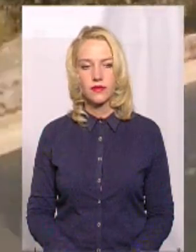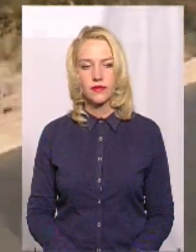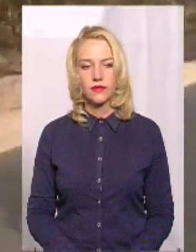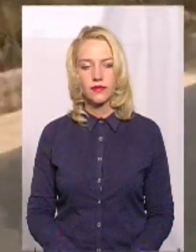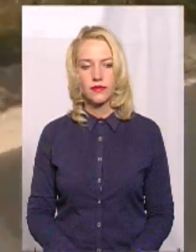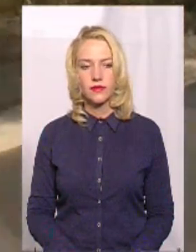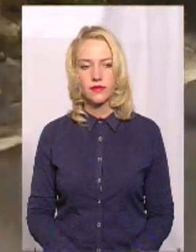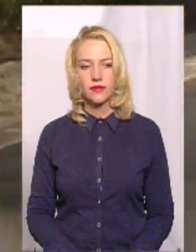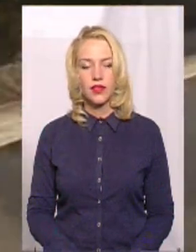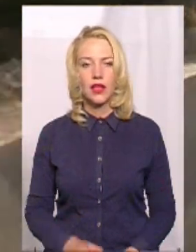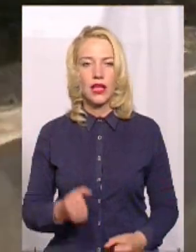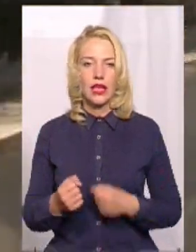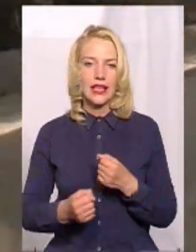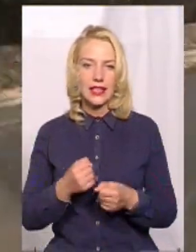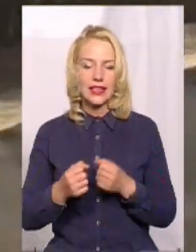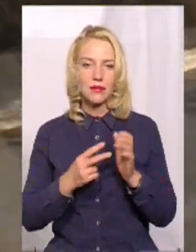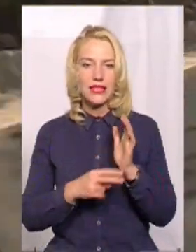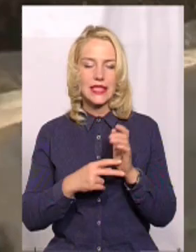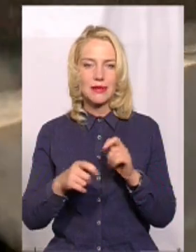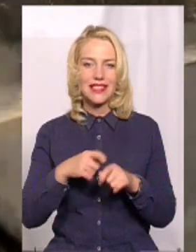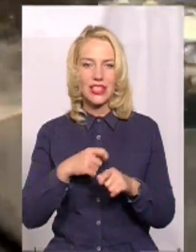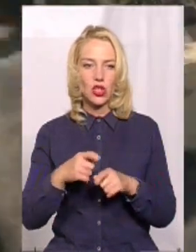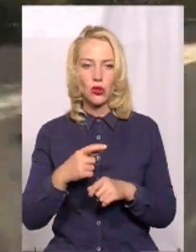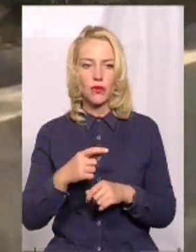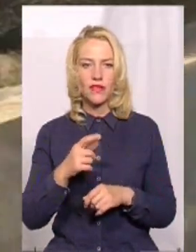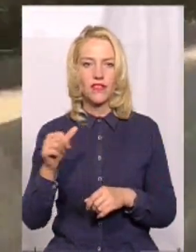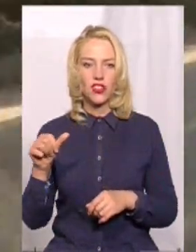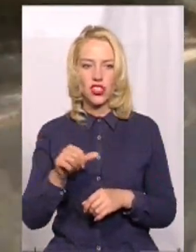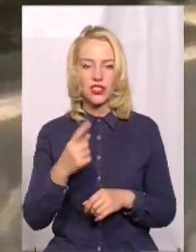Доїдем 70 кілометрів часу, зараз за минуту доїдемо до Мехи.